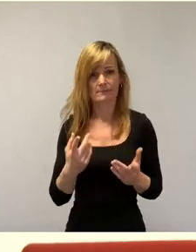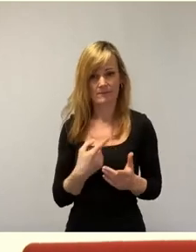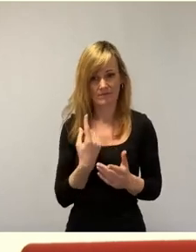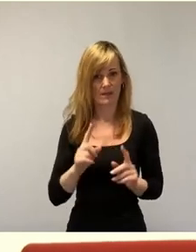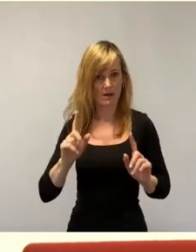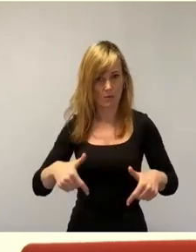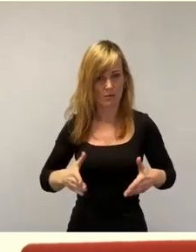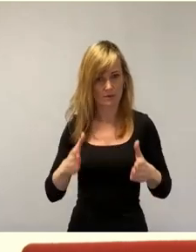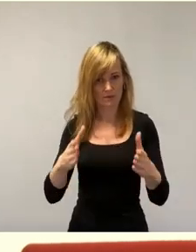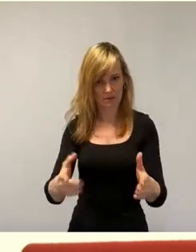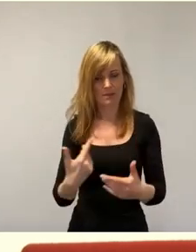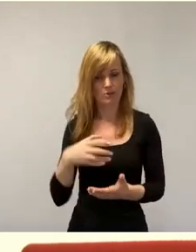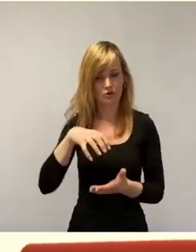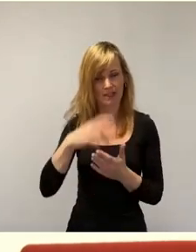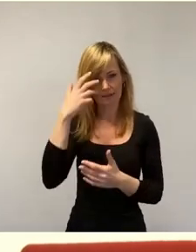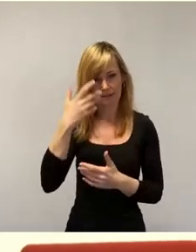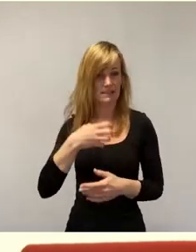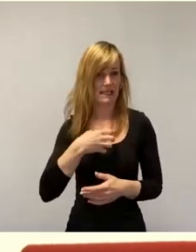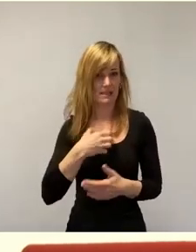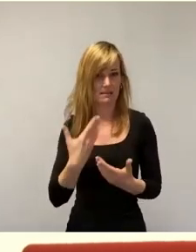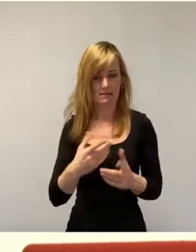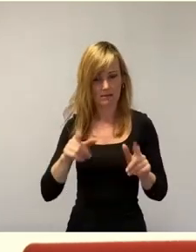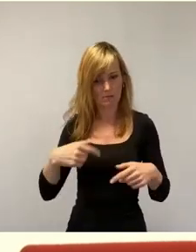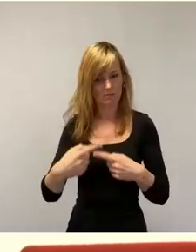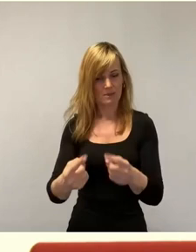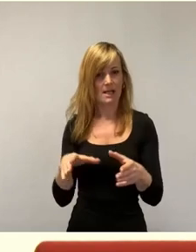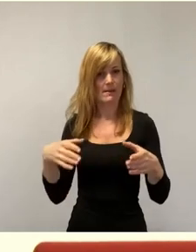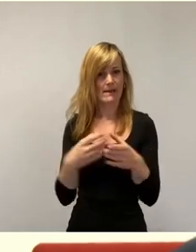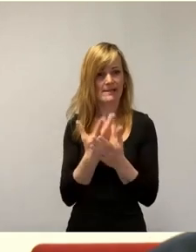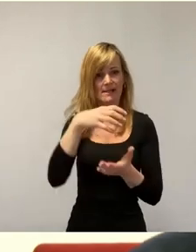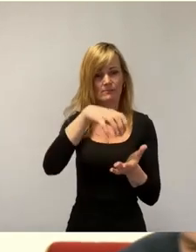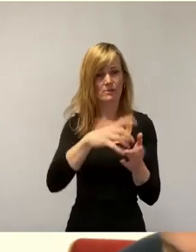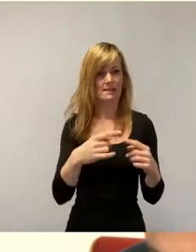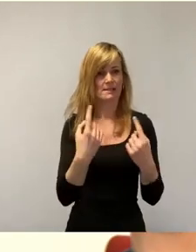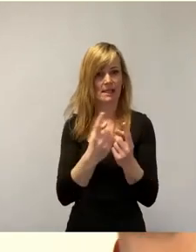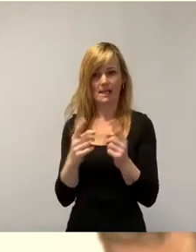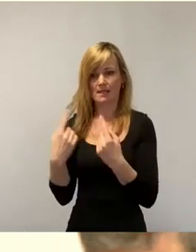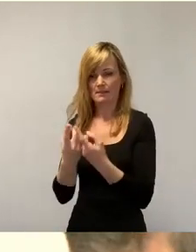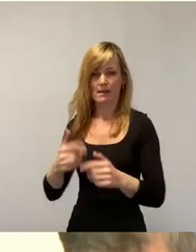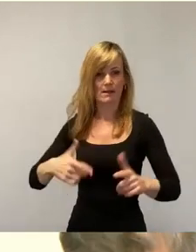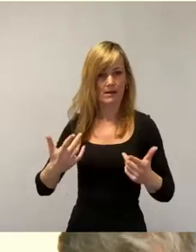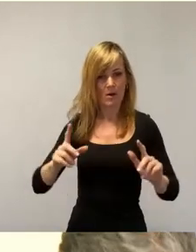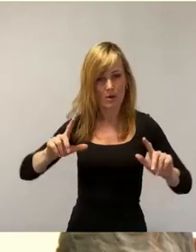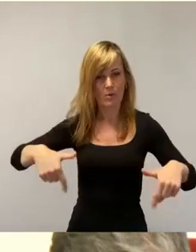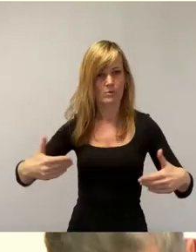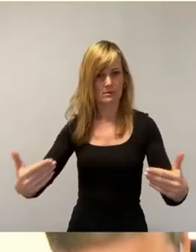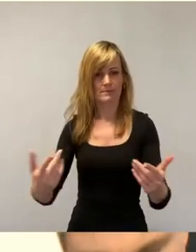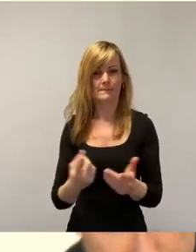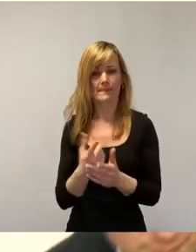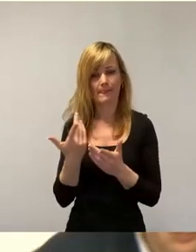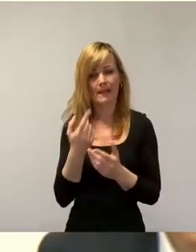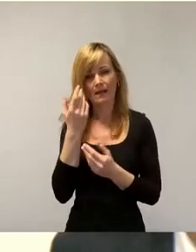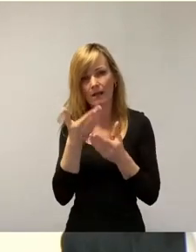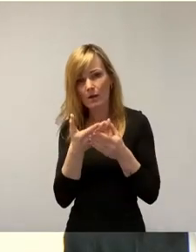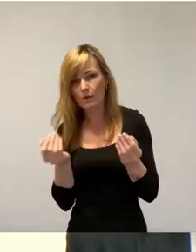haben als Stadt Dresden und gemeinsam mit den Landkreisen vorangaloppiert sind, um eine kleinteilige Lösung zu